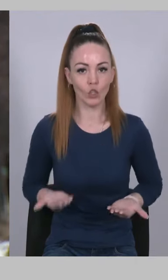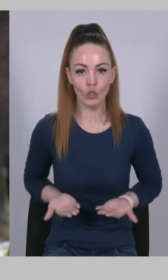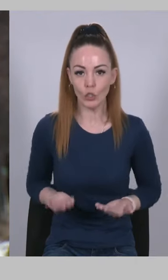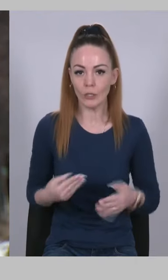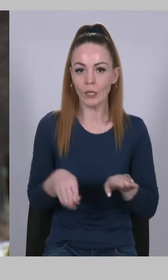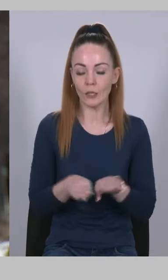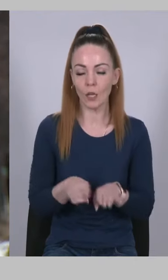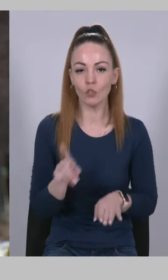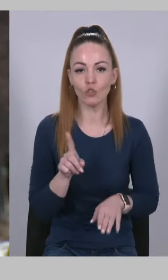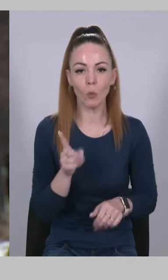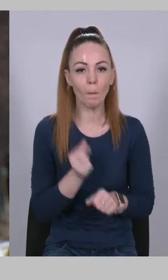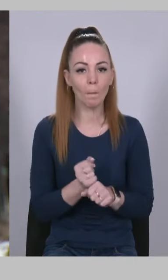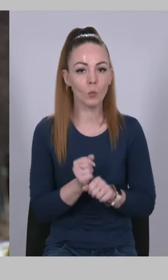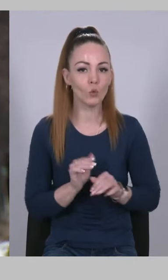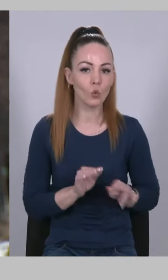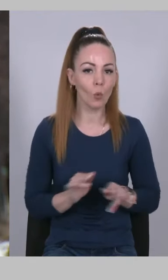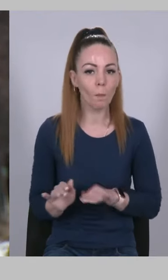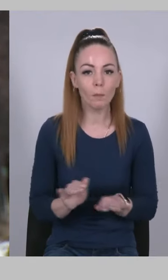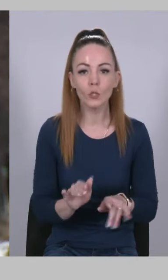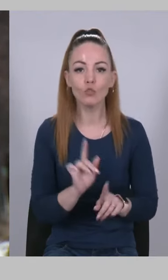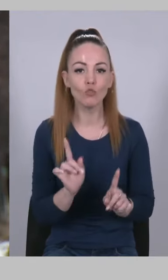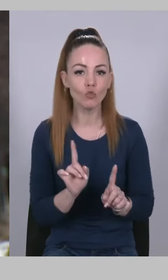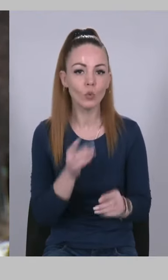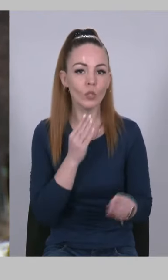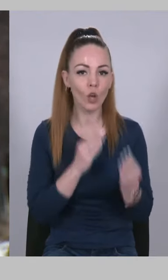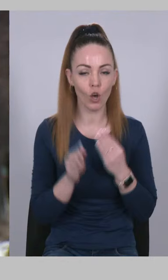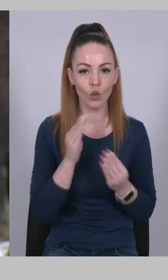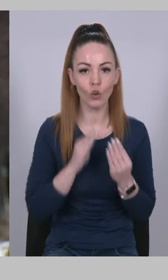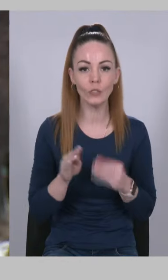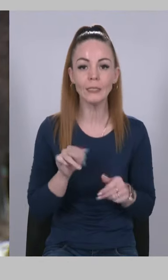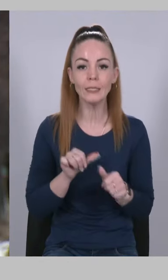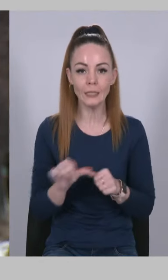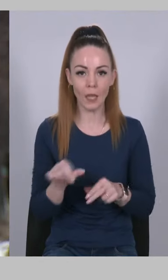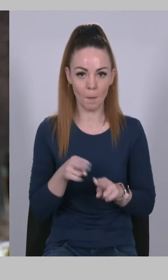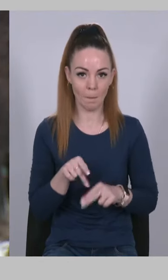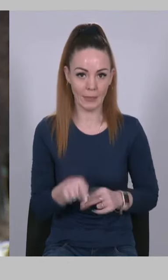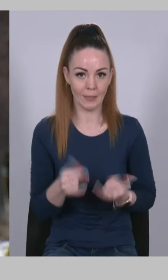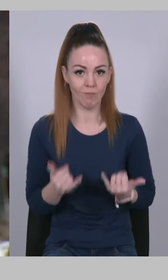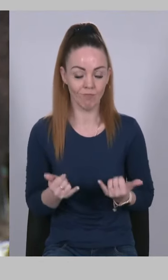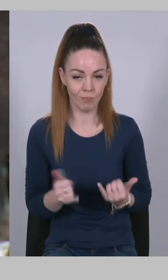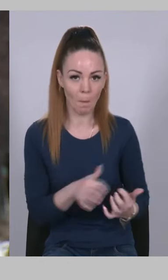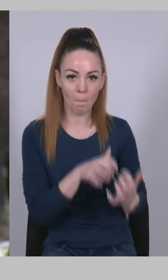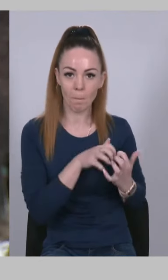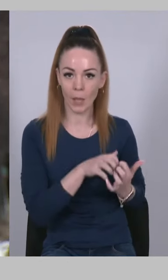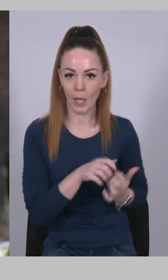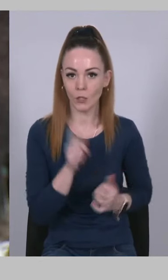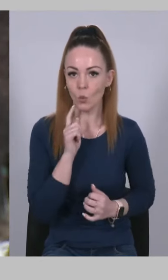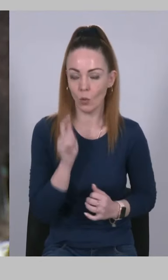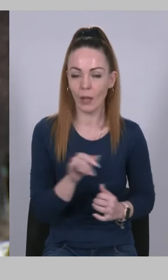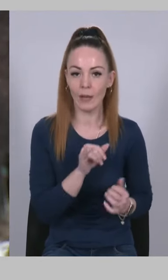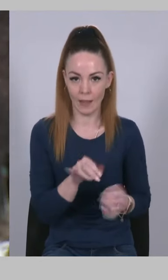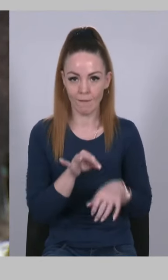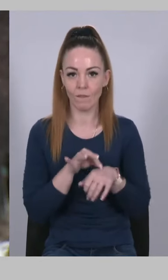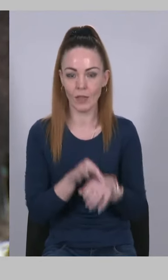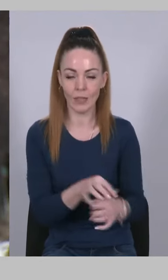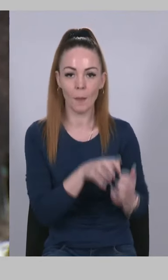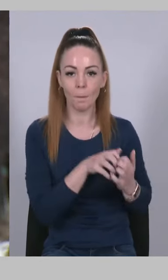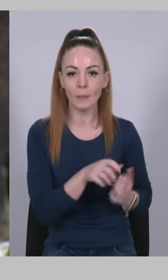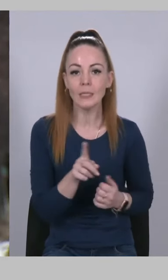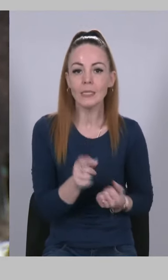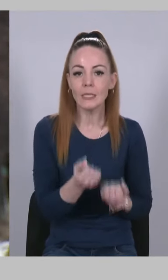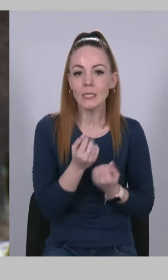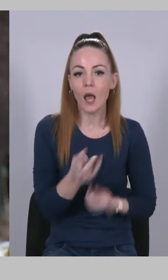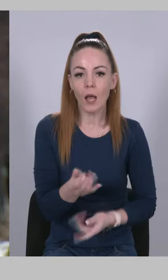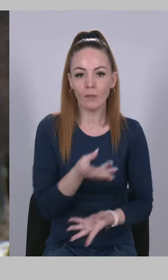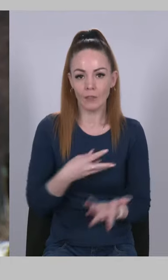зробити щось краще. І це за саме це б'ється Україна. І вона веде цей бій за нас усіх.